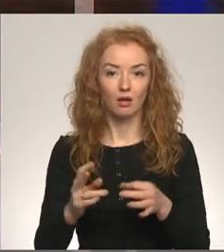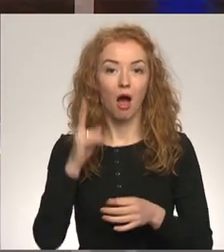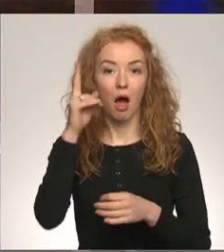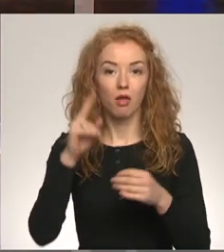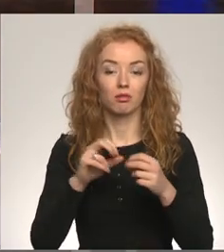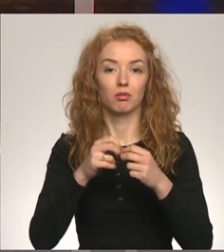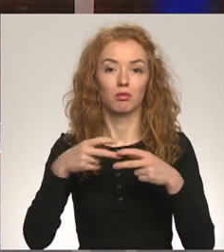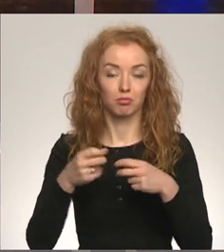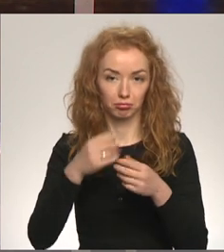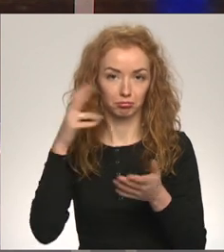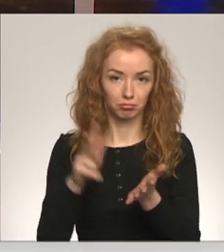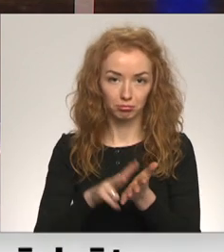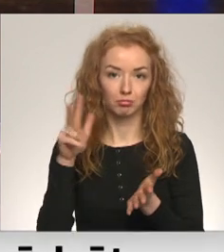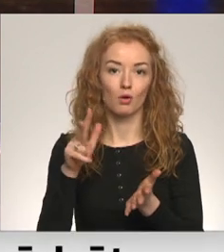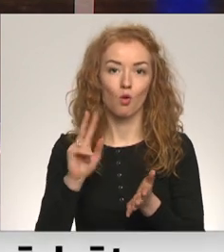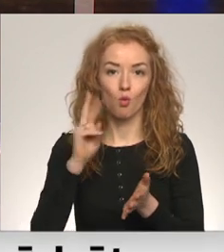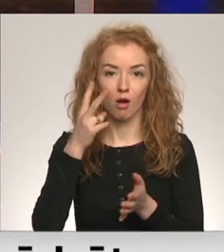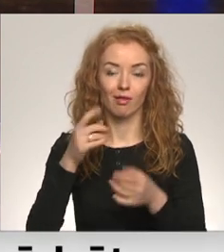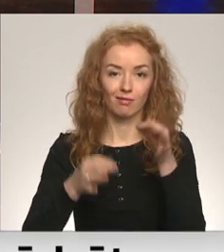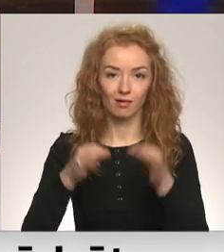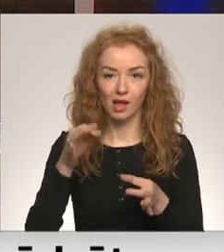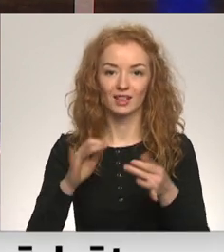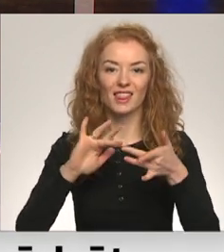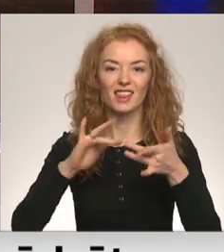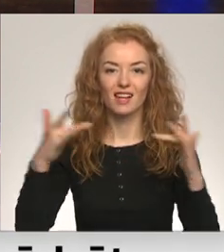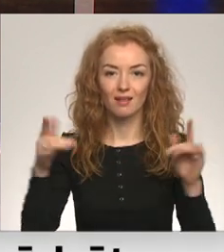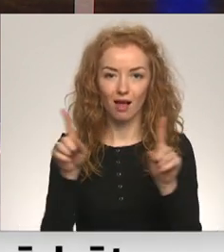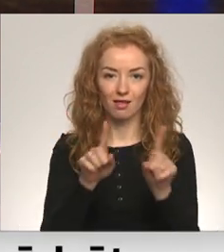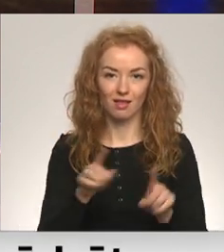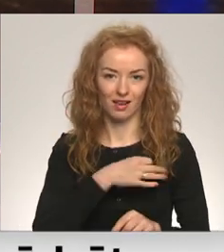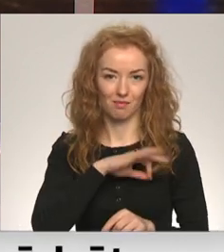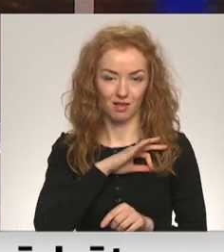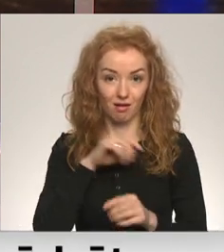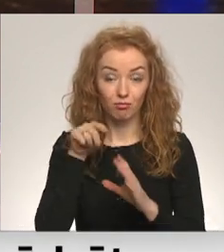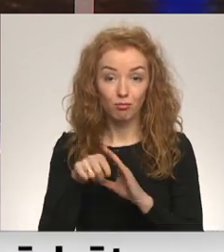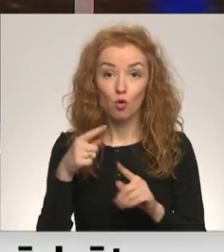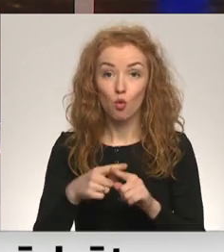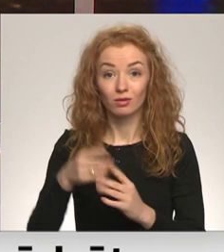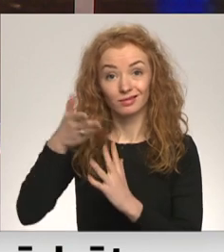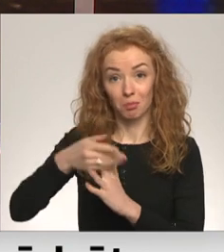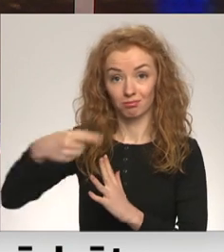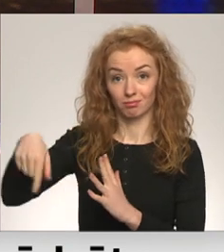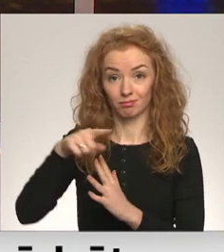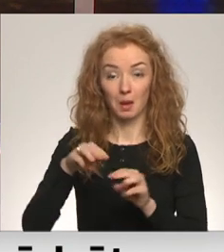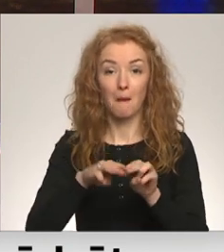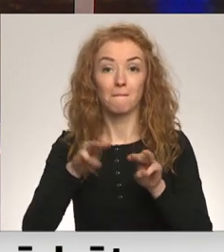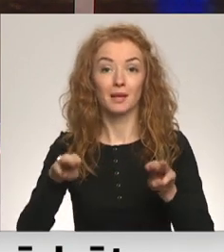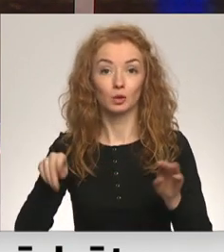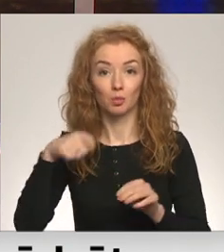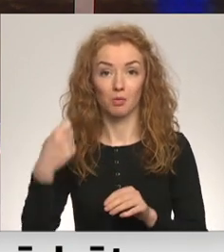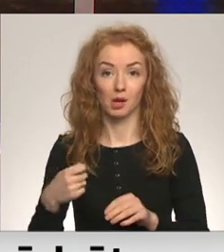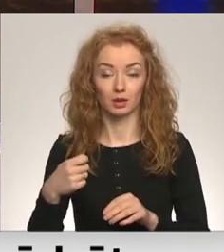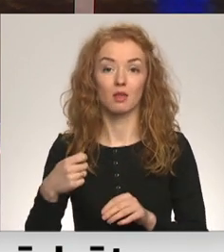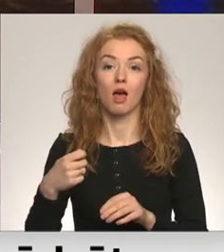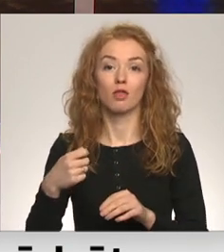apsūdzētos otrajā tā sauktījā digitalās televīzijas kriminālietā. Attaisnoto vidū ir bijušais ministru prezidents Andres